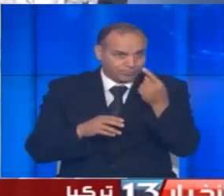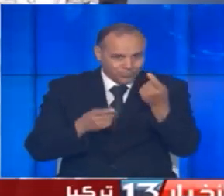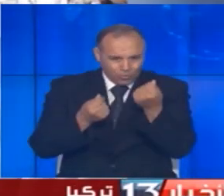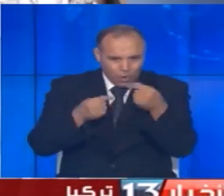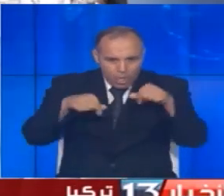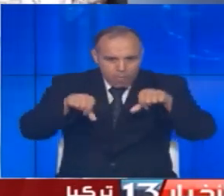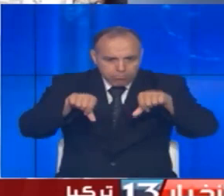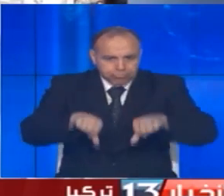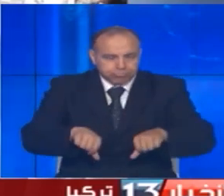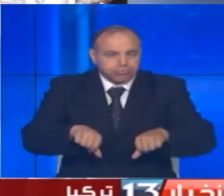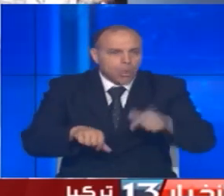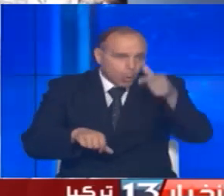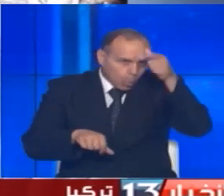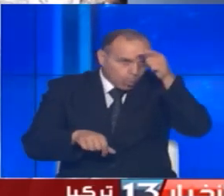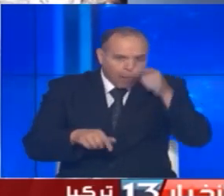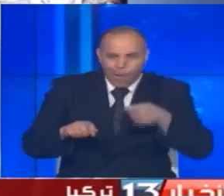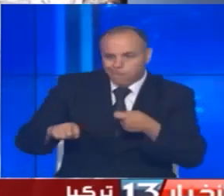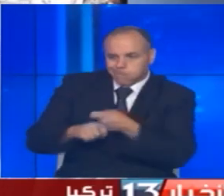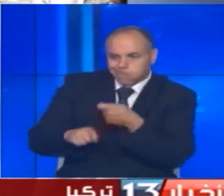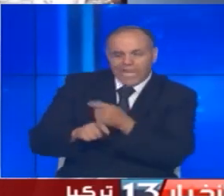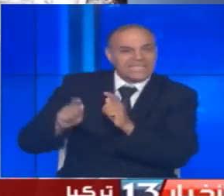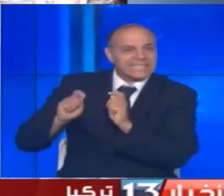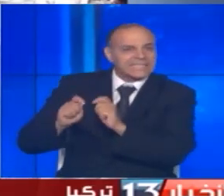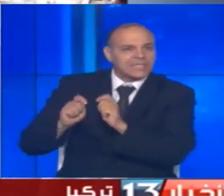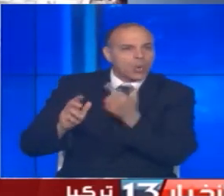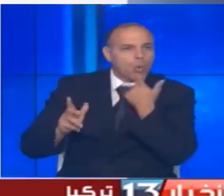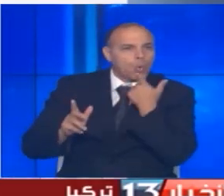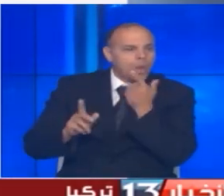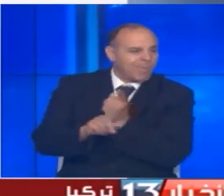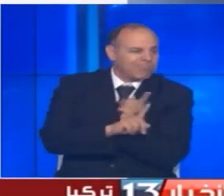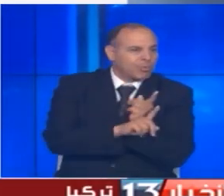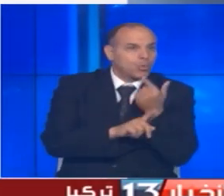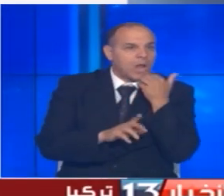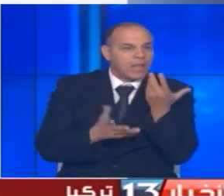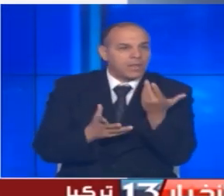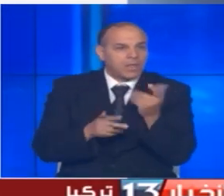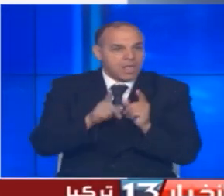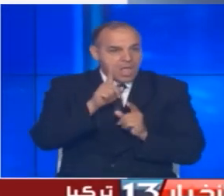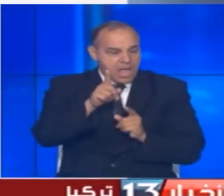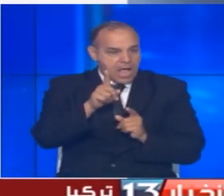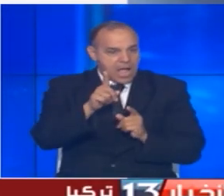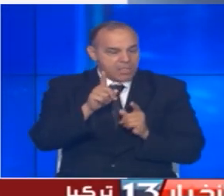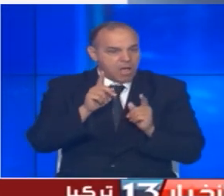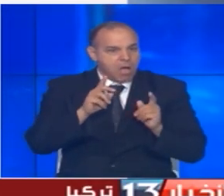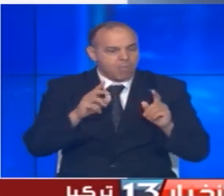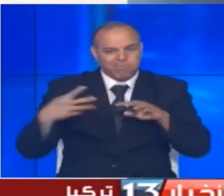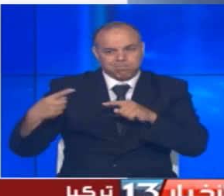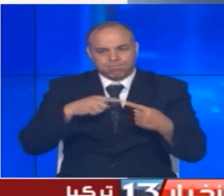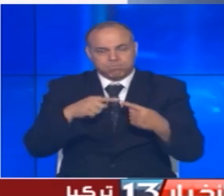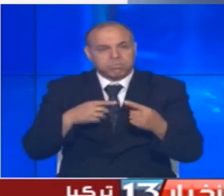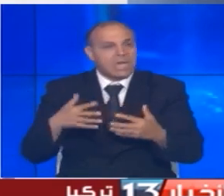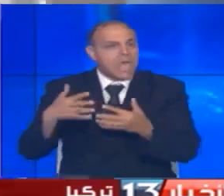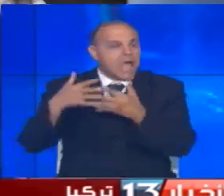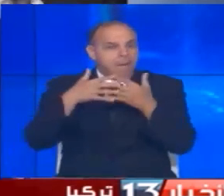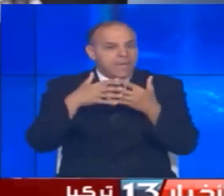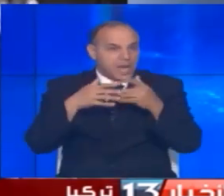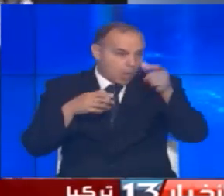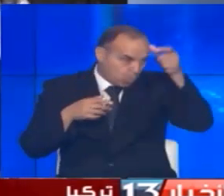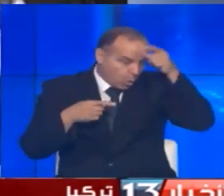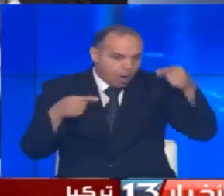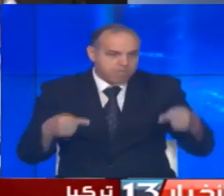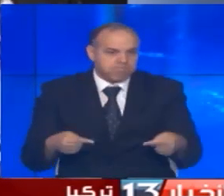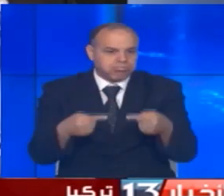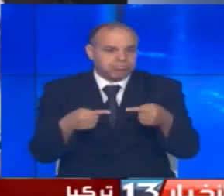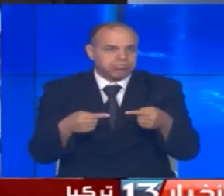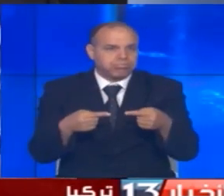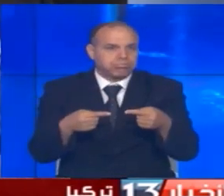عملته المحلية بالمؤامرة السياسية التي تستهدف بلاده في ظل تصاعد التوتر بين أمقارا وواشنطن هو